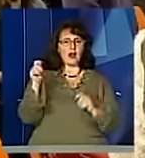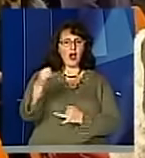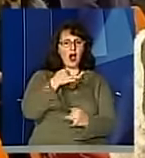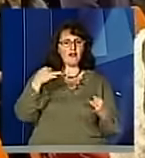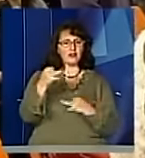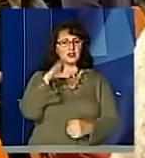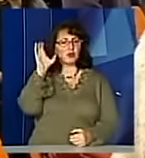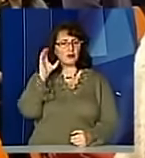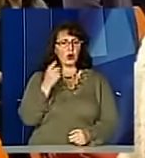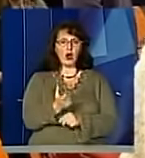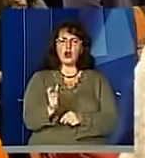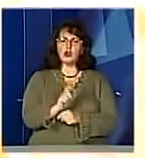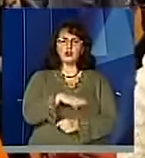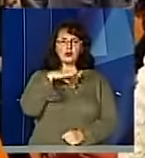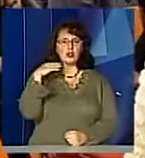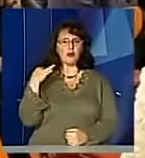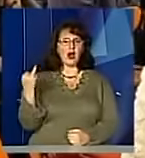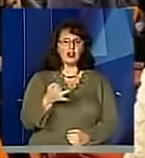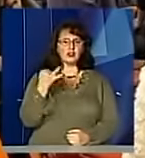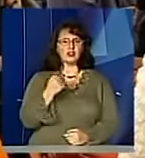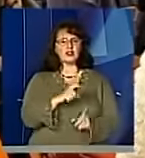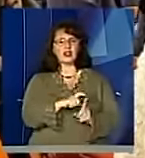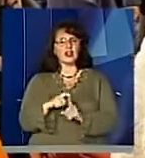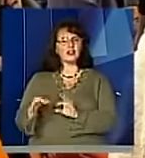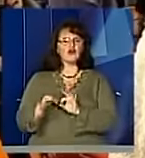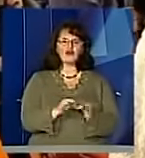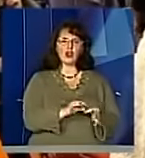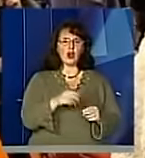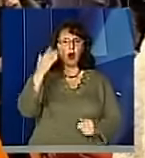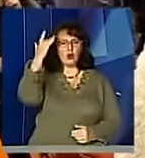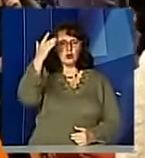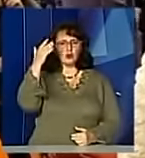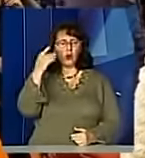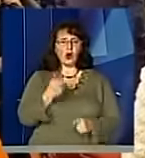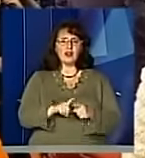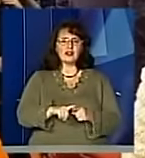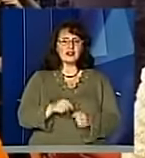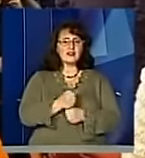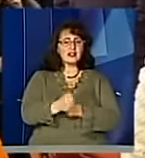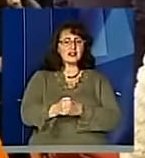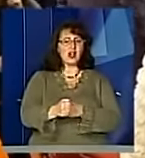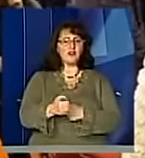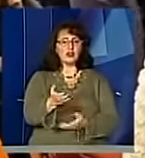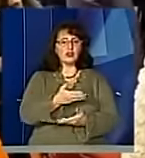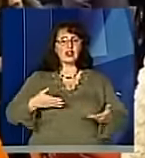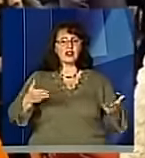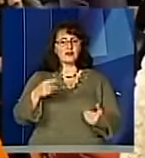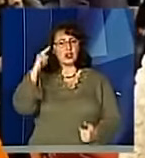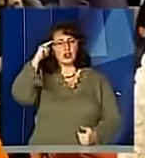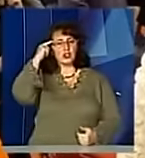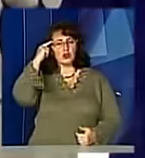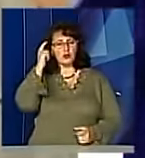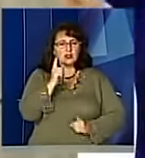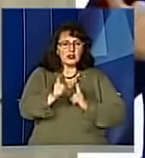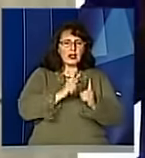Надзвичайно багато цікавих тез, думок. Саме цей семінар, я думаю, він заставив кожного з нас задуматися і переосмислити свої